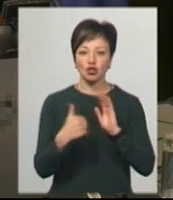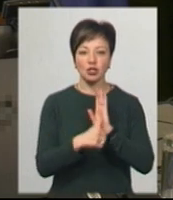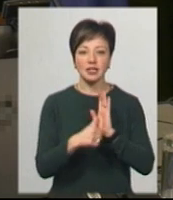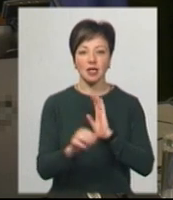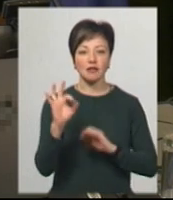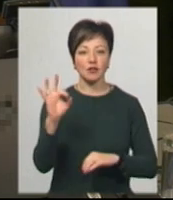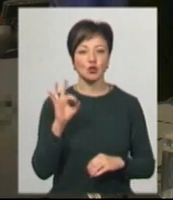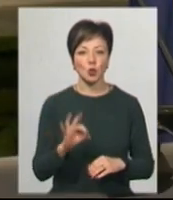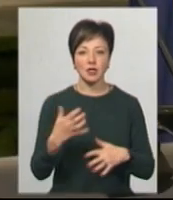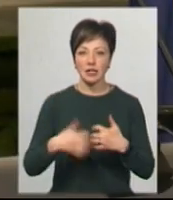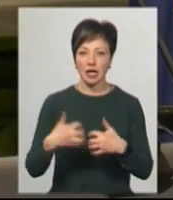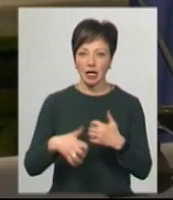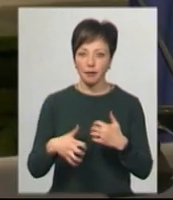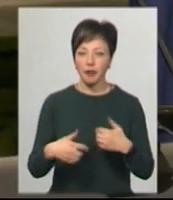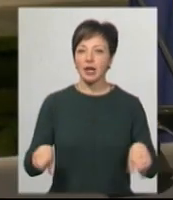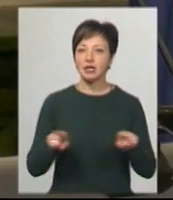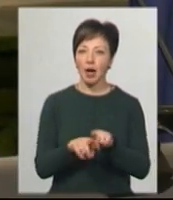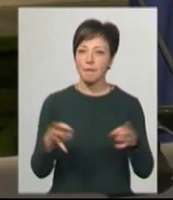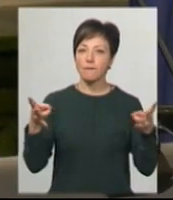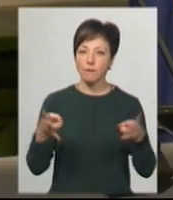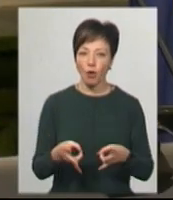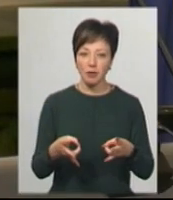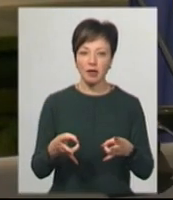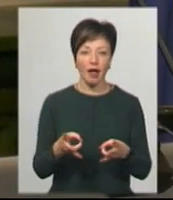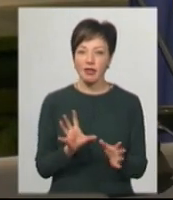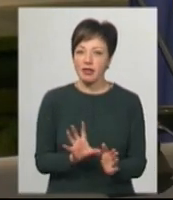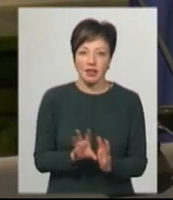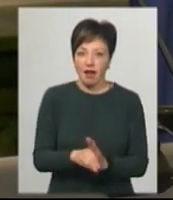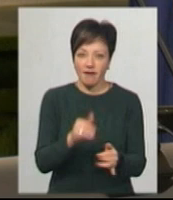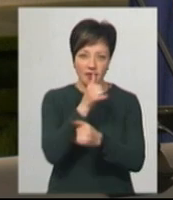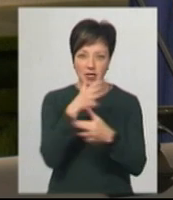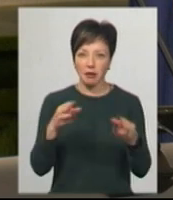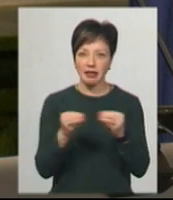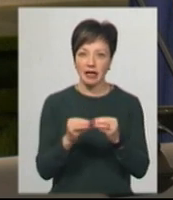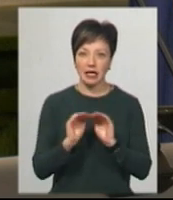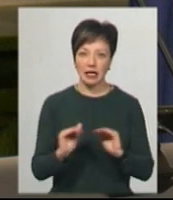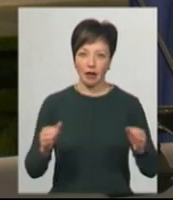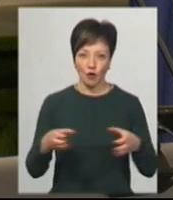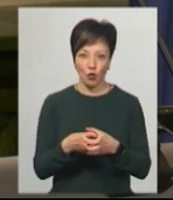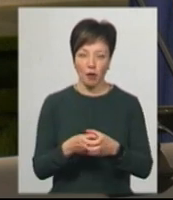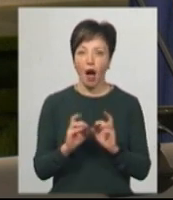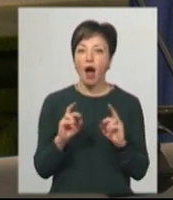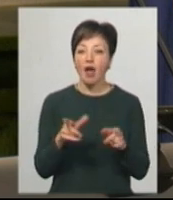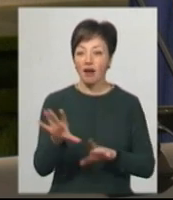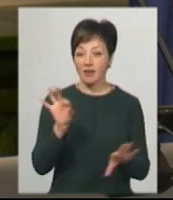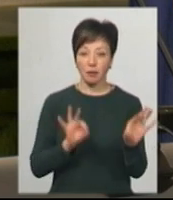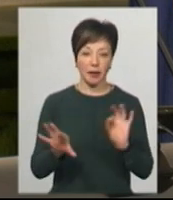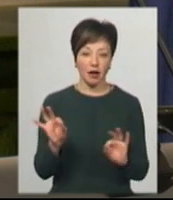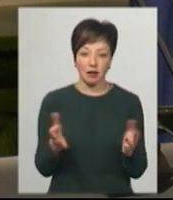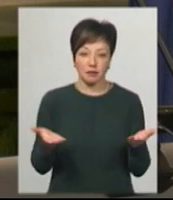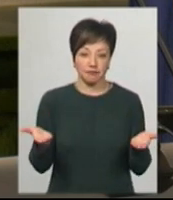% середній. З таким попитом ми ж ніяк не вліземо в 10 дітей в групі. А як їх відбирати,